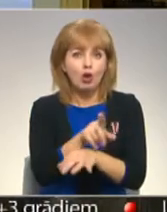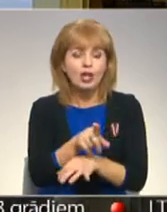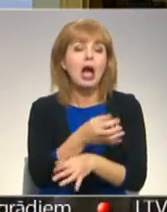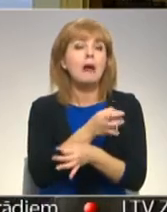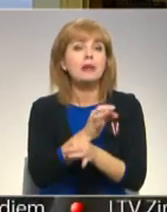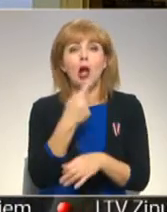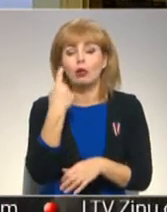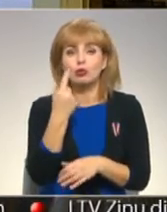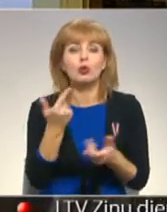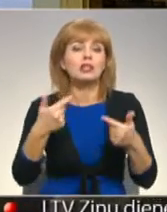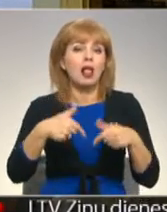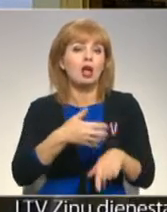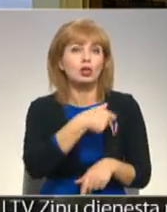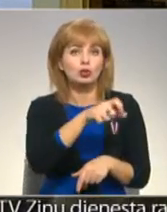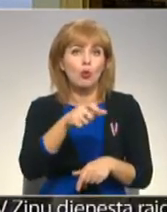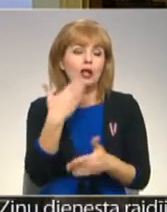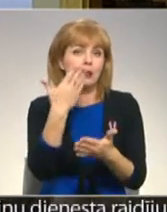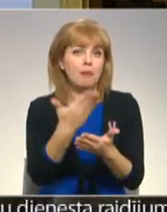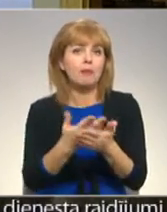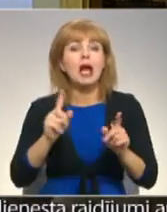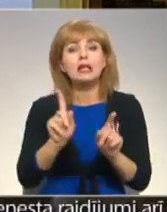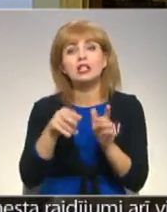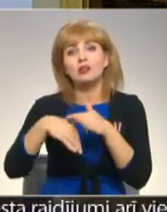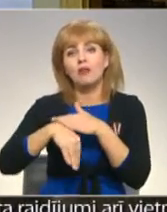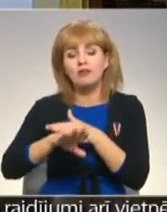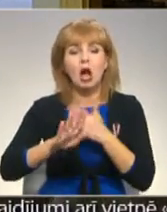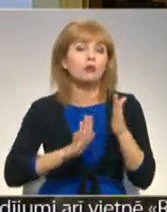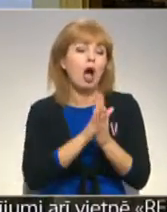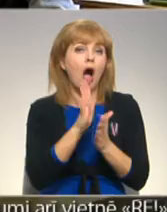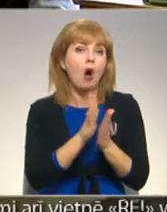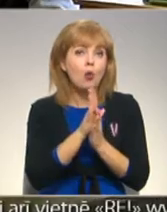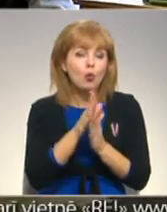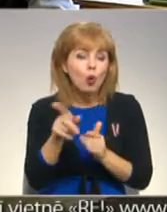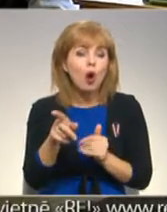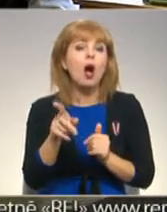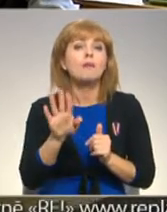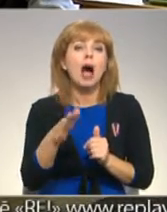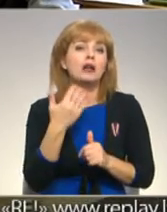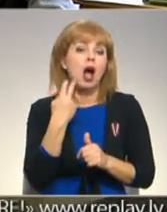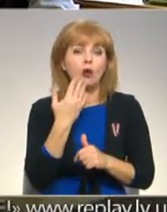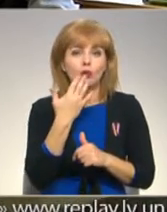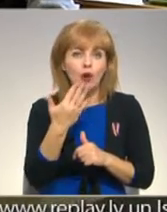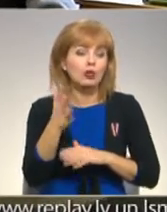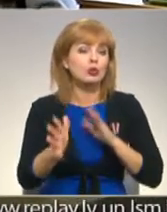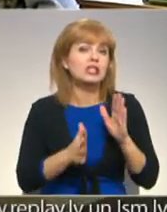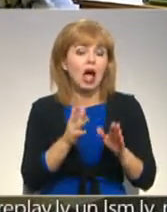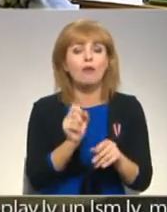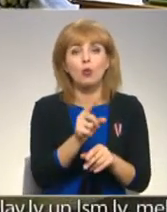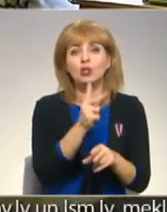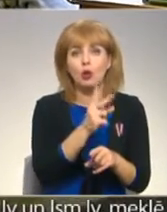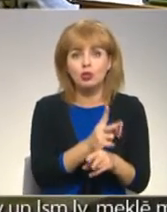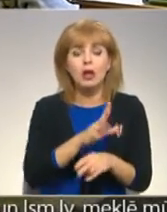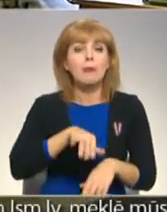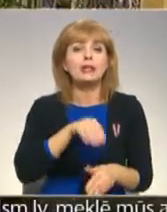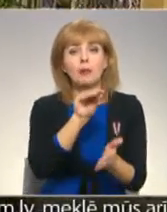Bioloģijas stundas laikā skolēniem teikt demonstrācijas video par auga uzbūvijā angļu valodā. Par to angliski sagatavot arī uzdevumi, kas pēc